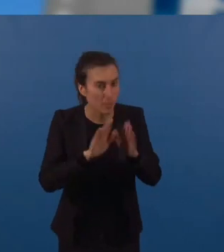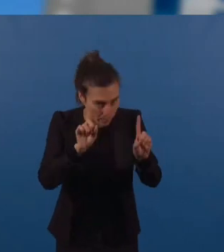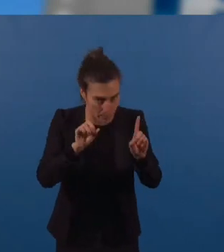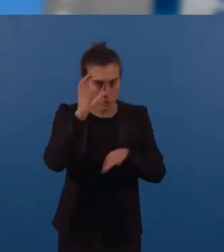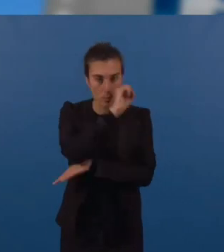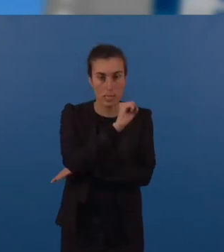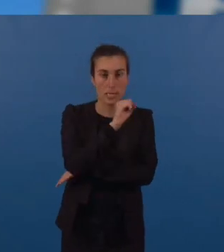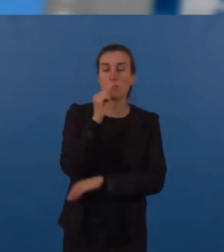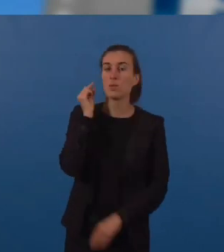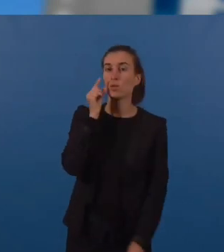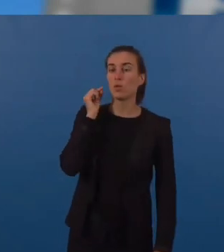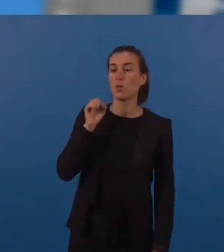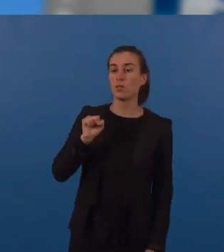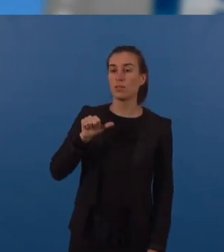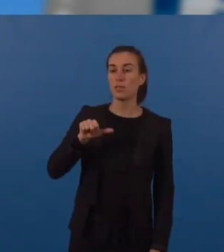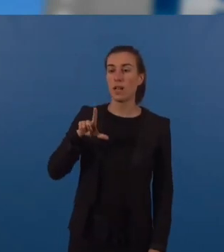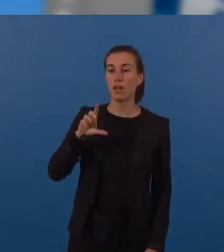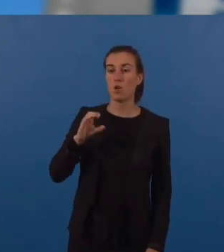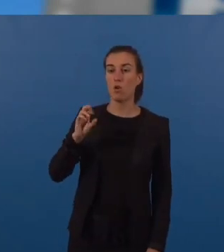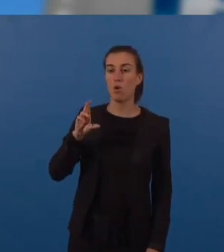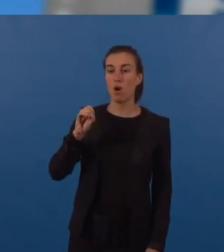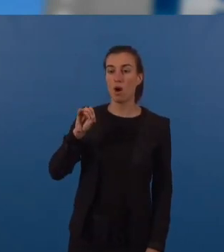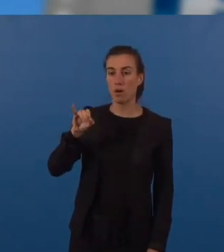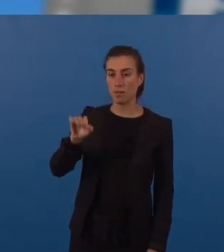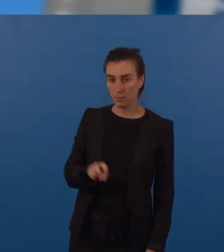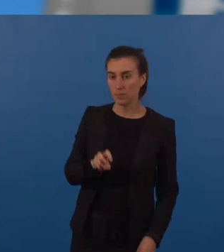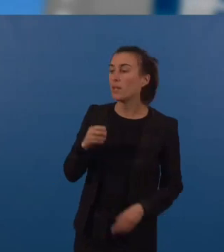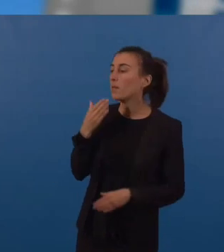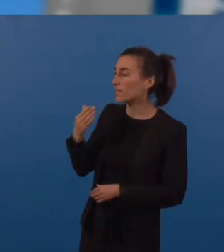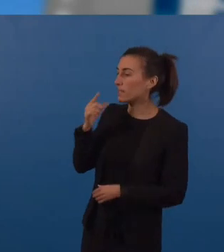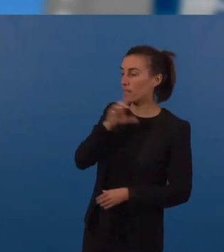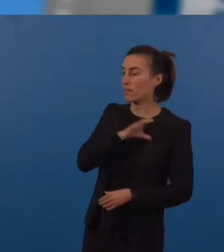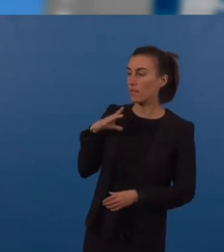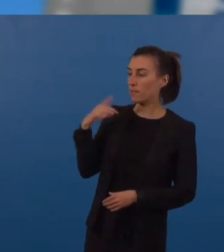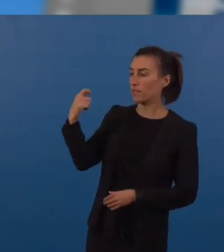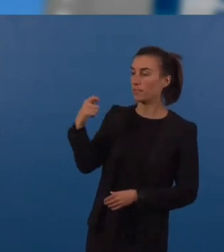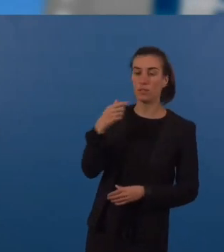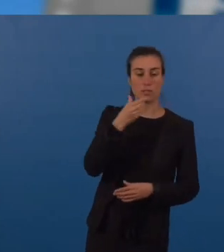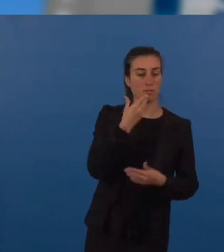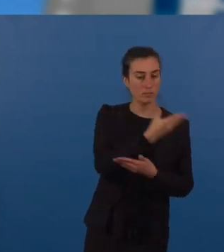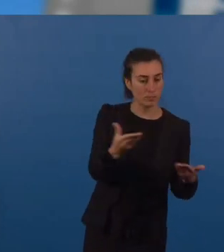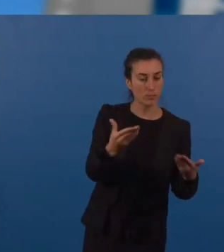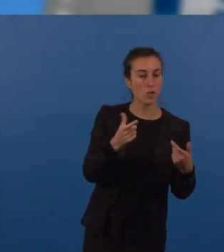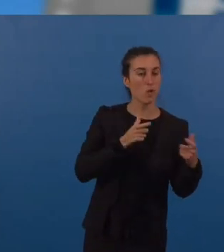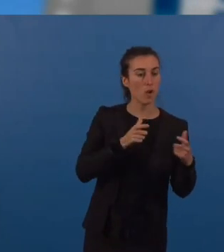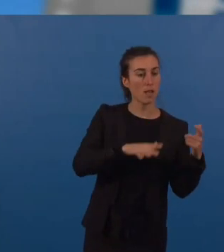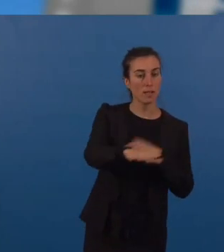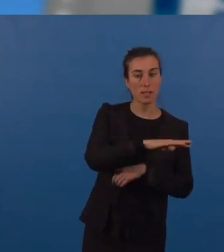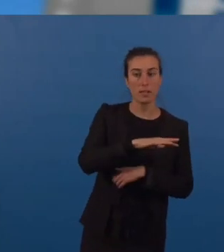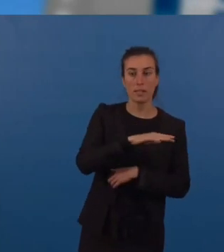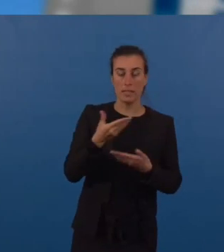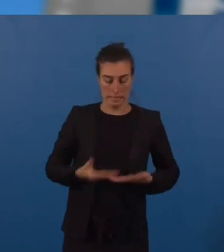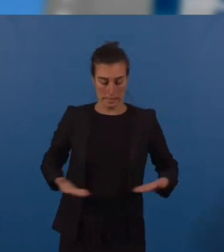Merci Madame la Présidente, bonjour à toutes et à tous, chers collègues. Dans un contexte d'incertitude, de vent contraire,